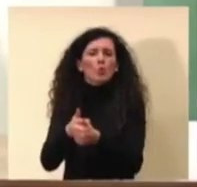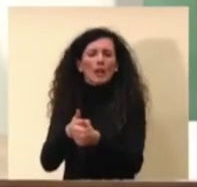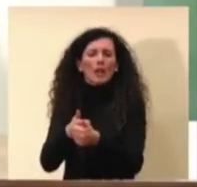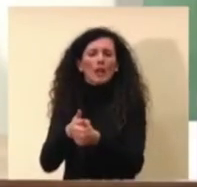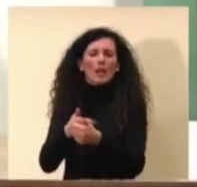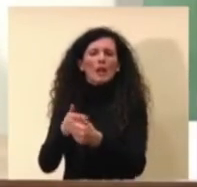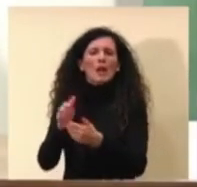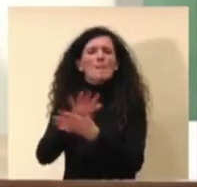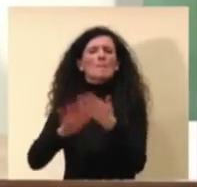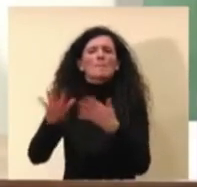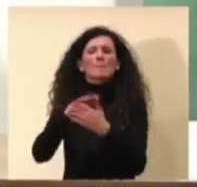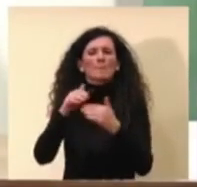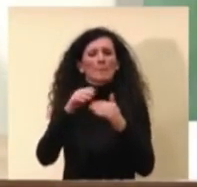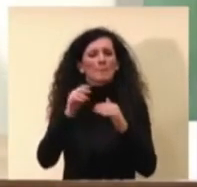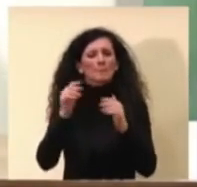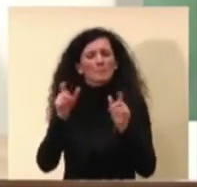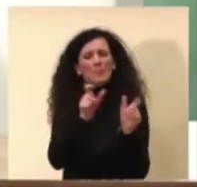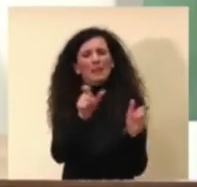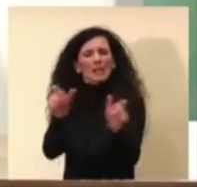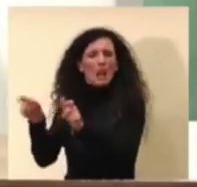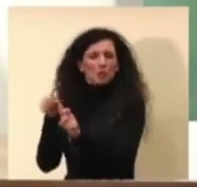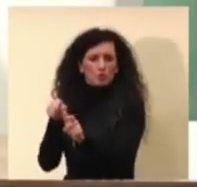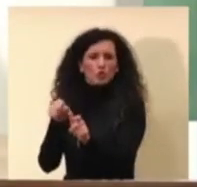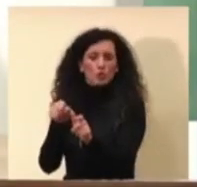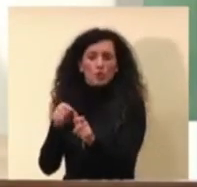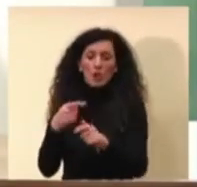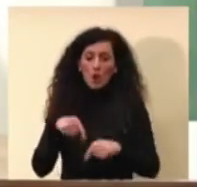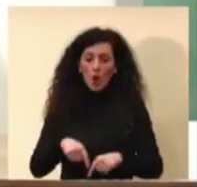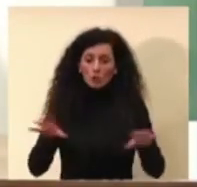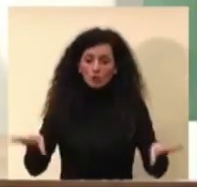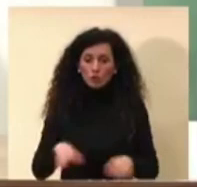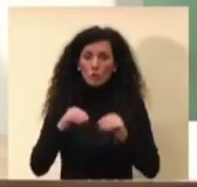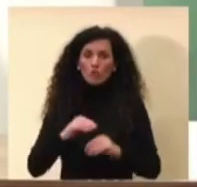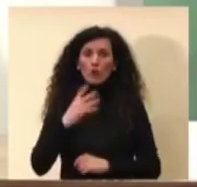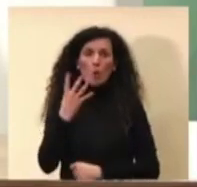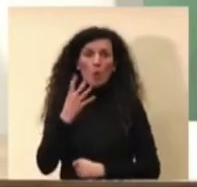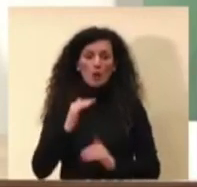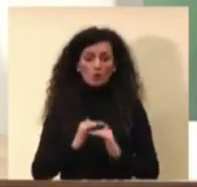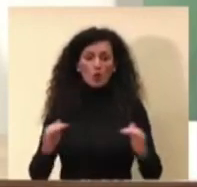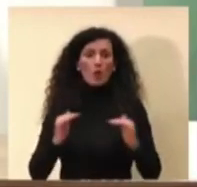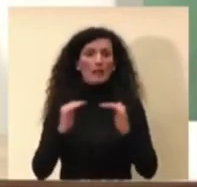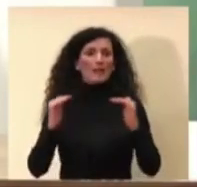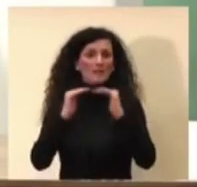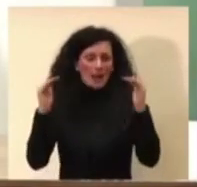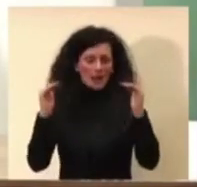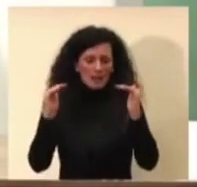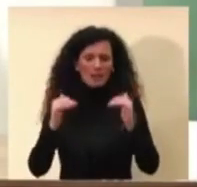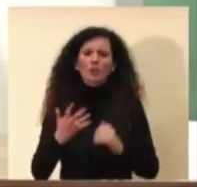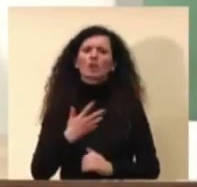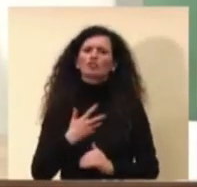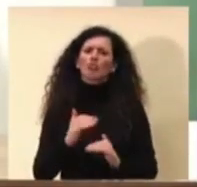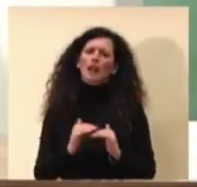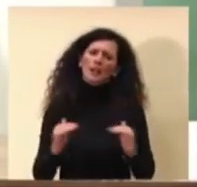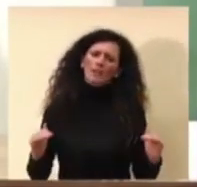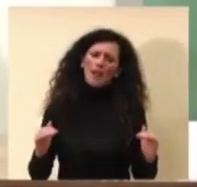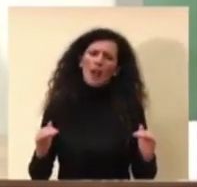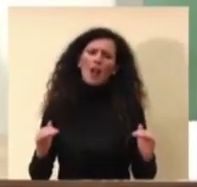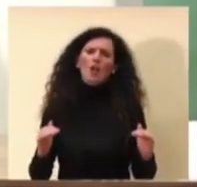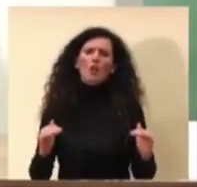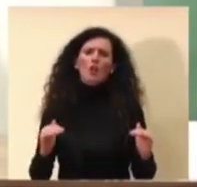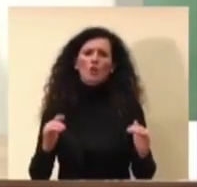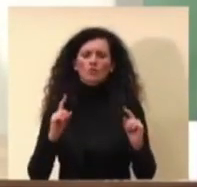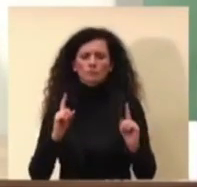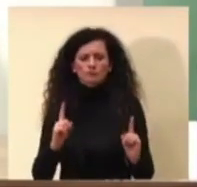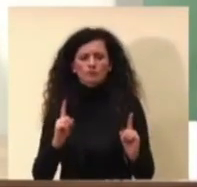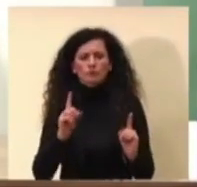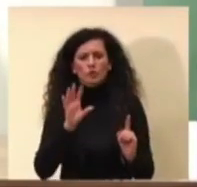partiamo da un livello, oggi diciamo a quattro livelli, un livello cosiddetto che viene identificato da soglie sotto i